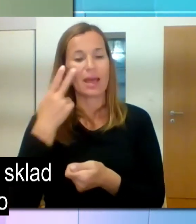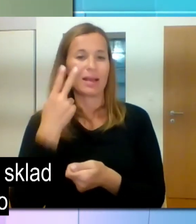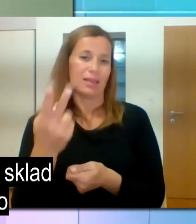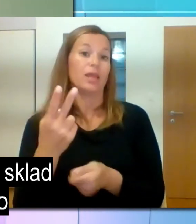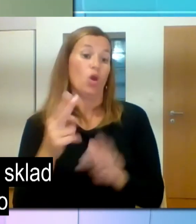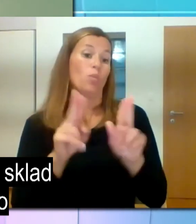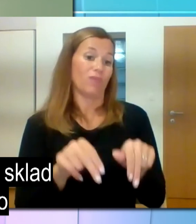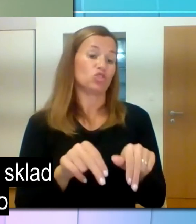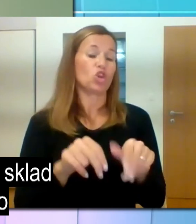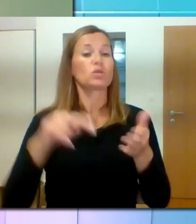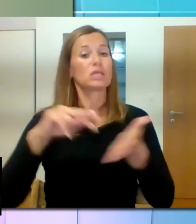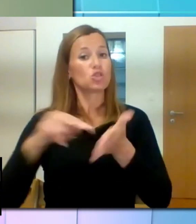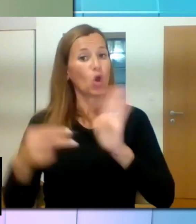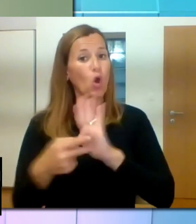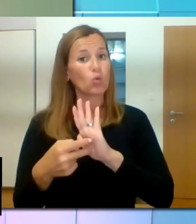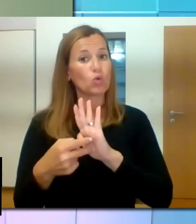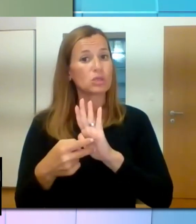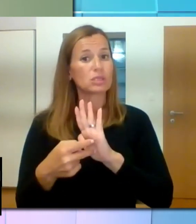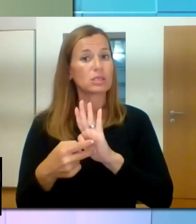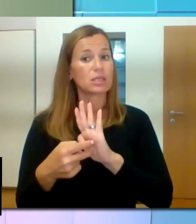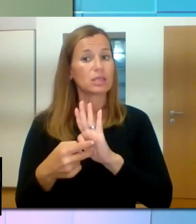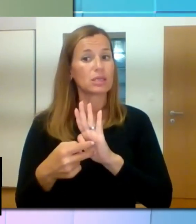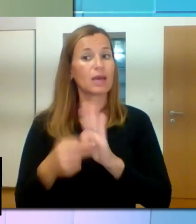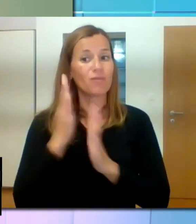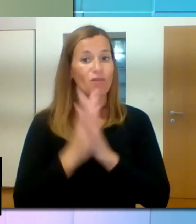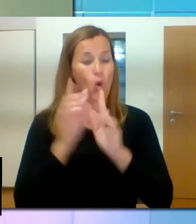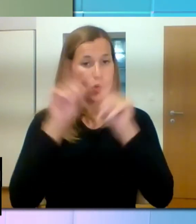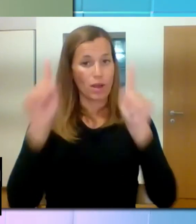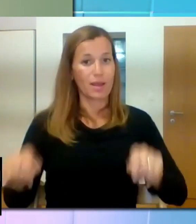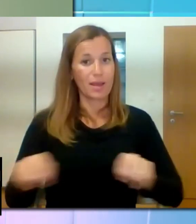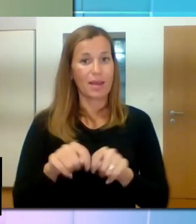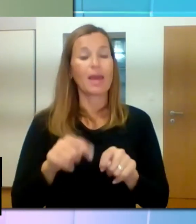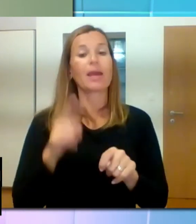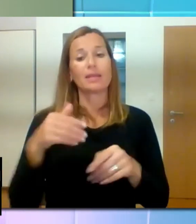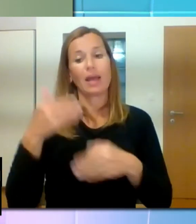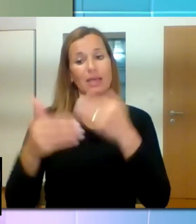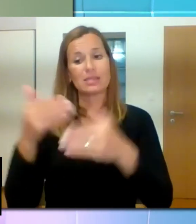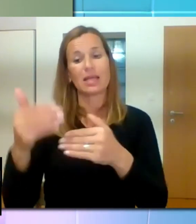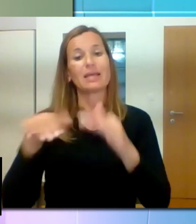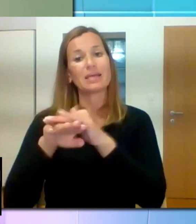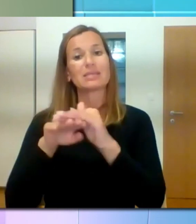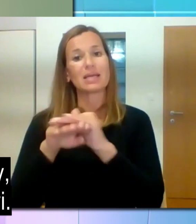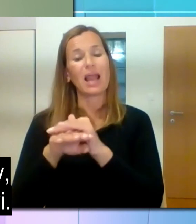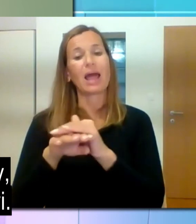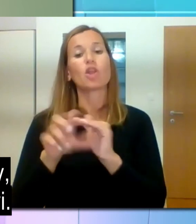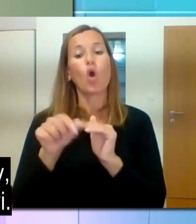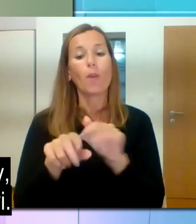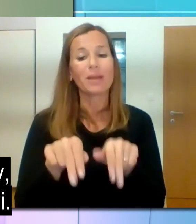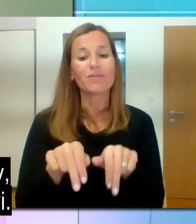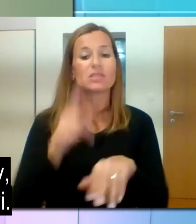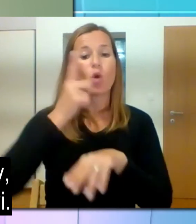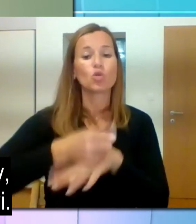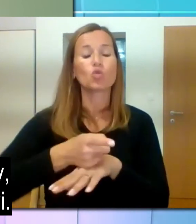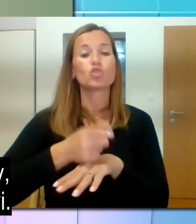pravici odloči z odločbo in v nadaljevanju potem tudi delodajalec zaprosi za povračilo teh